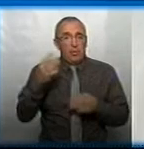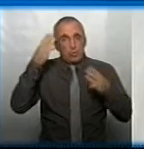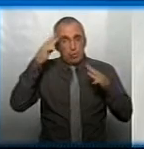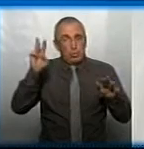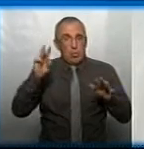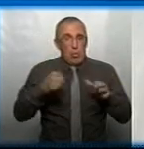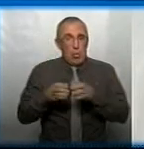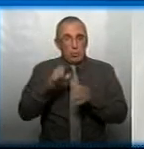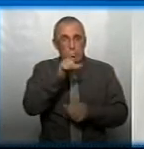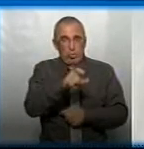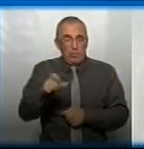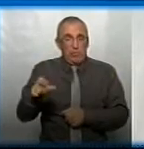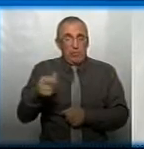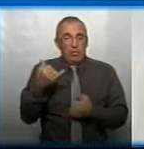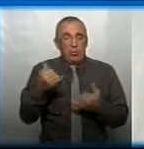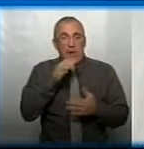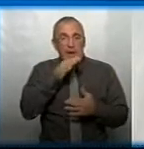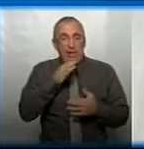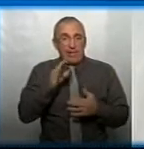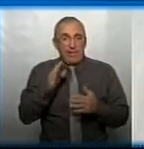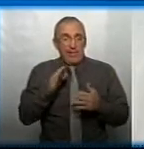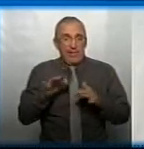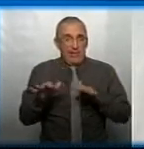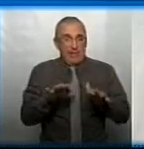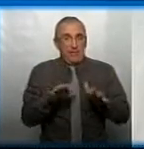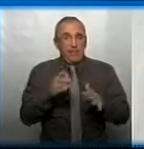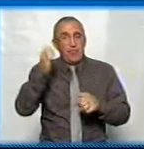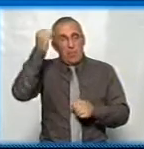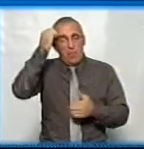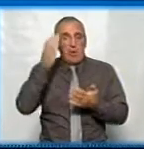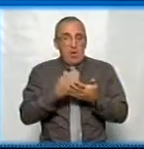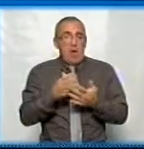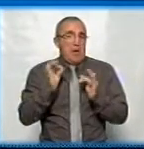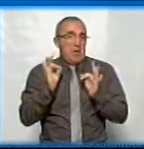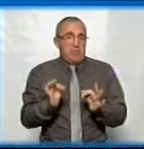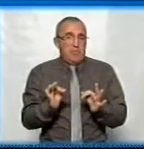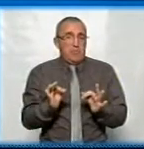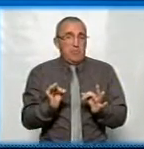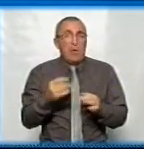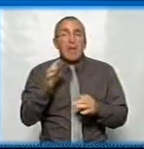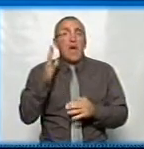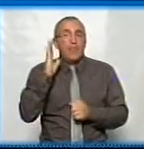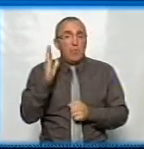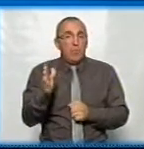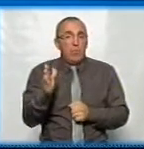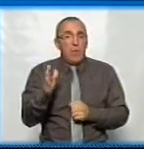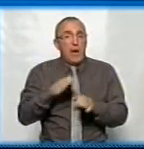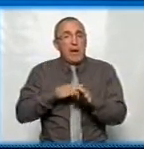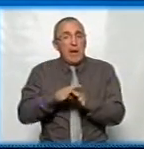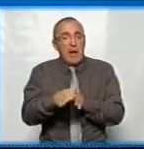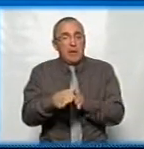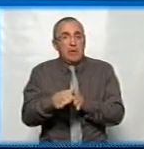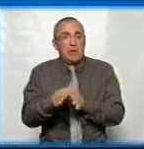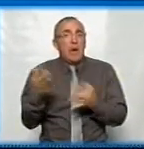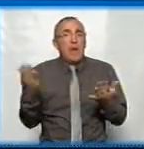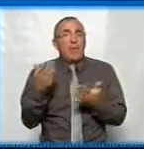суспільстві, на цьому етапі в Україні, цей пам'ятник є доречним. Питання в тому, як він буде реалізований,